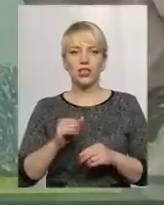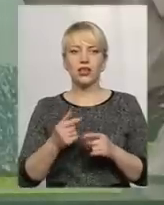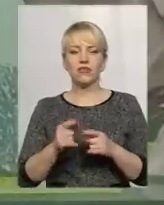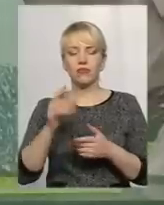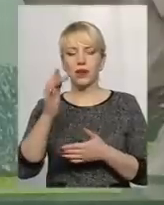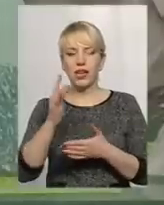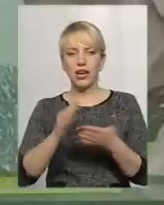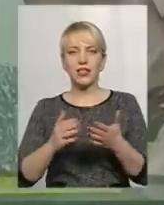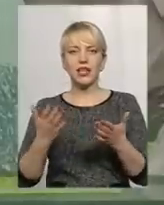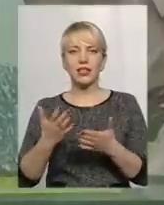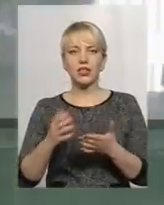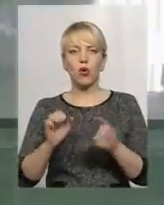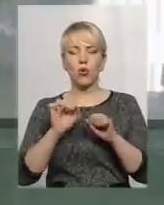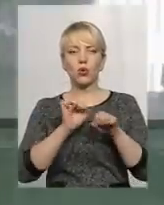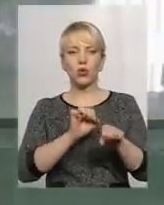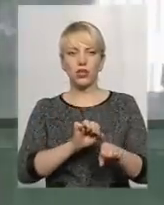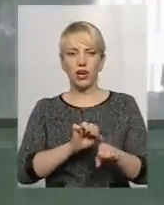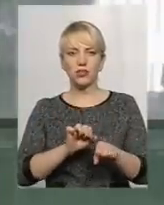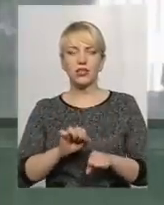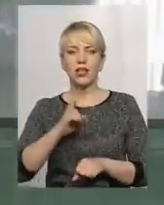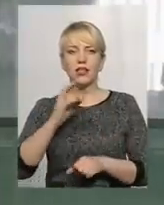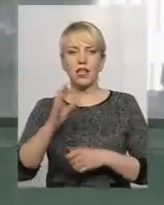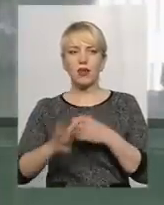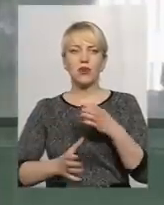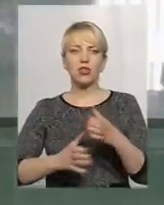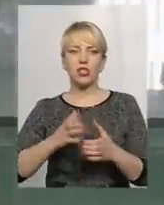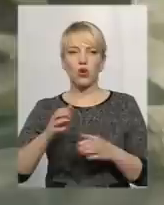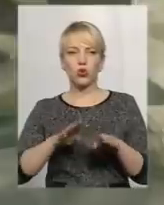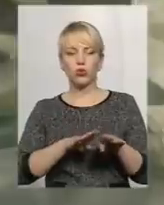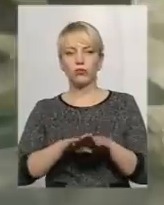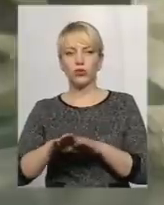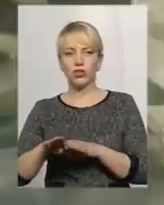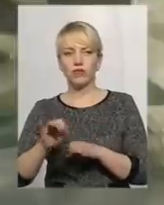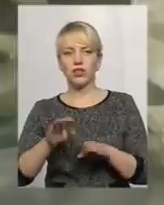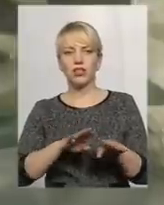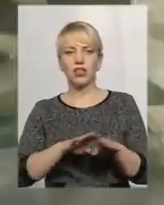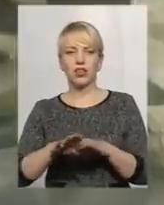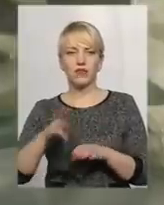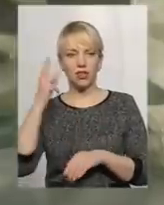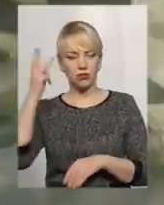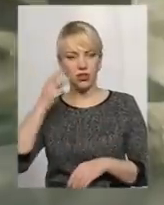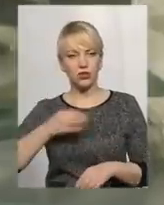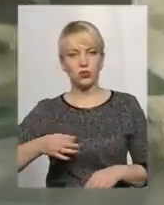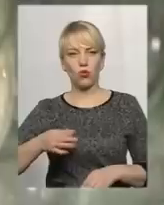переліки, які охороняються на міжнародному рівні і на рівні Хмельницької області.